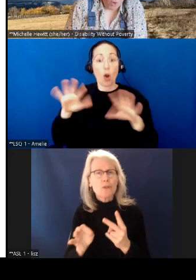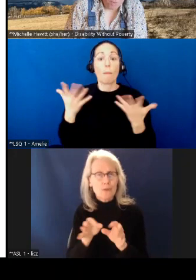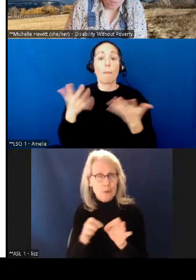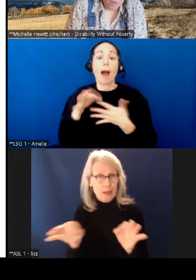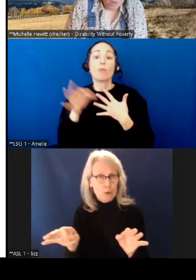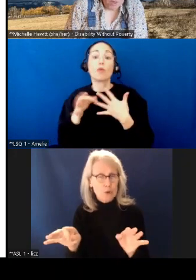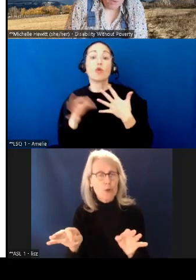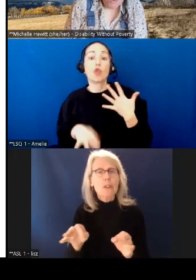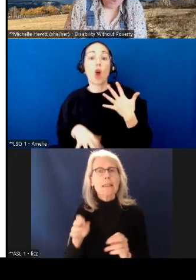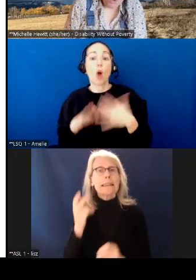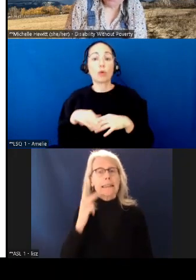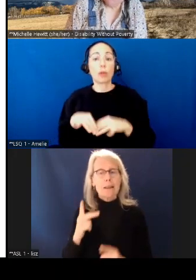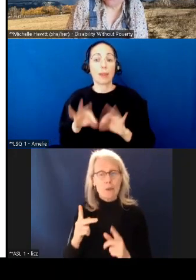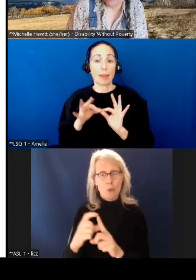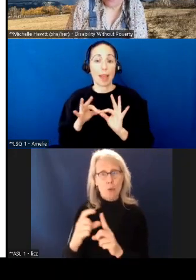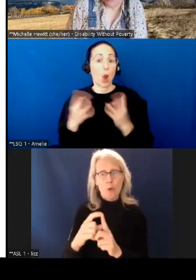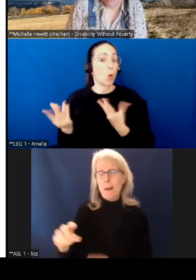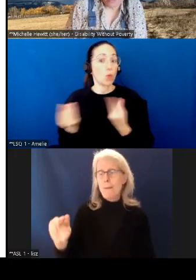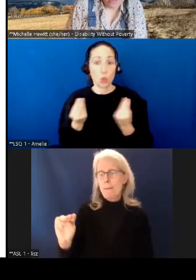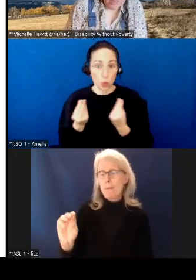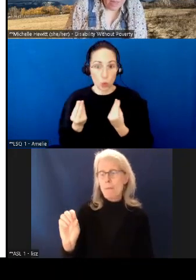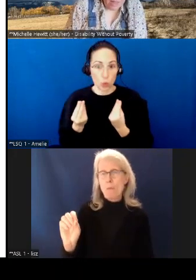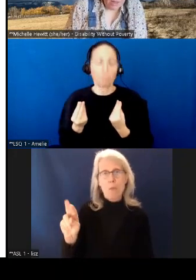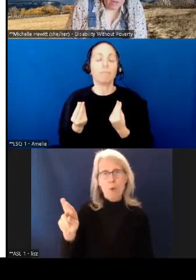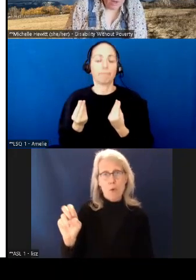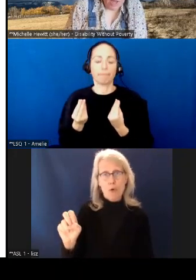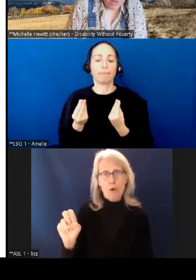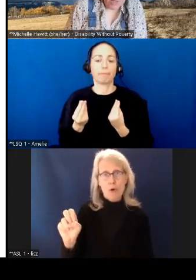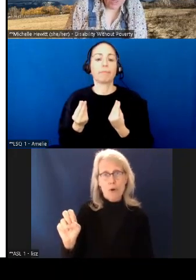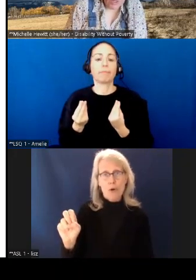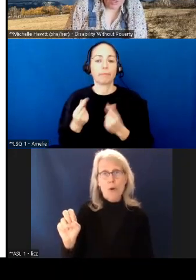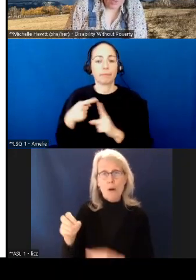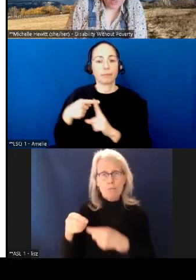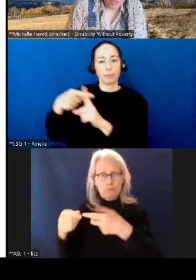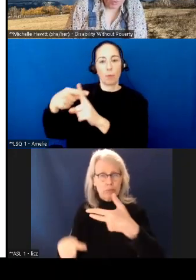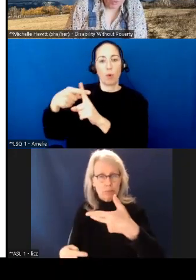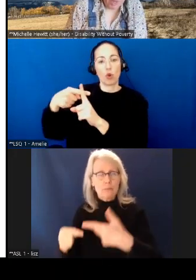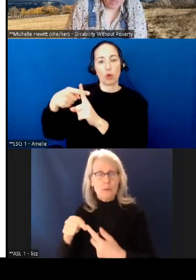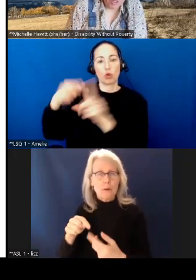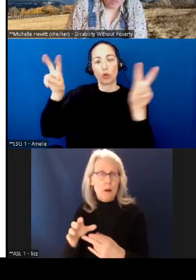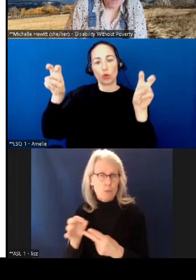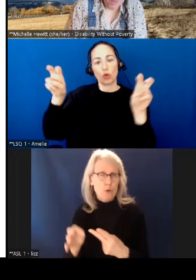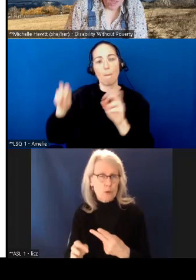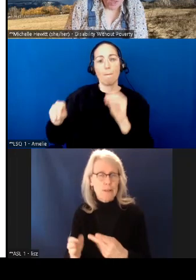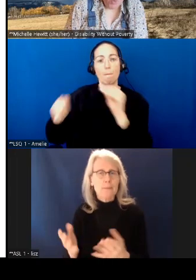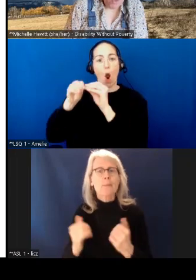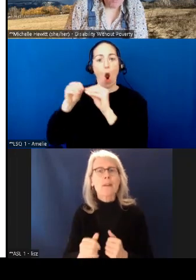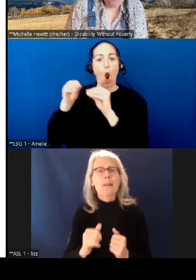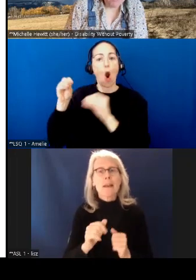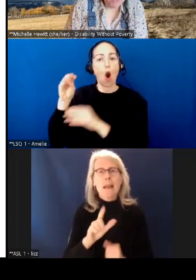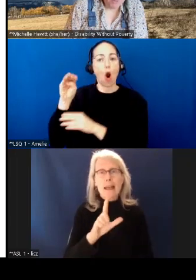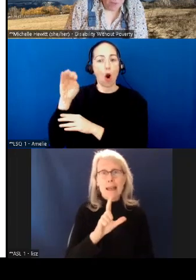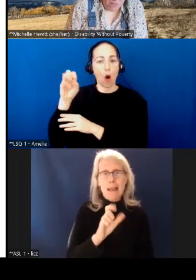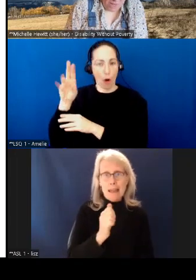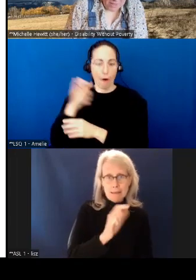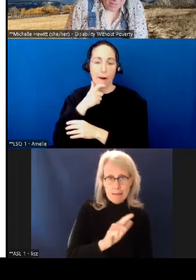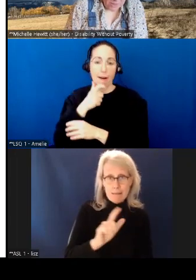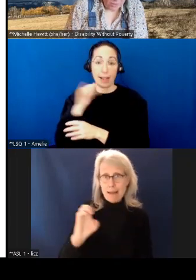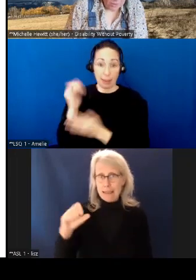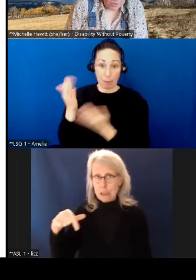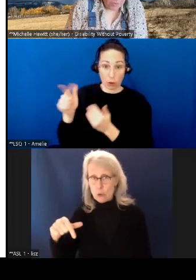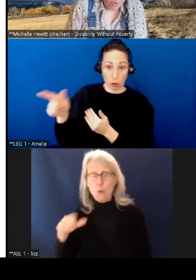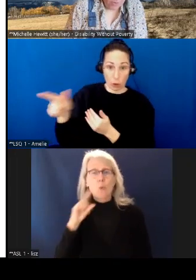pouvez trouver les options d'interprétation sous « Plus » ou « More ». Pour ceux et celles d'entre vous qui ont besoin d